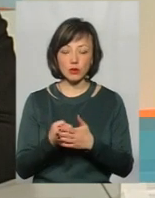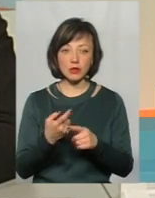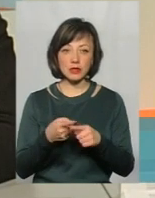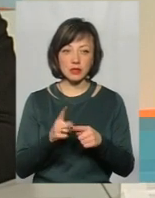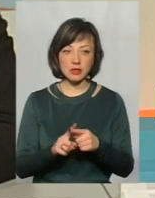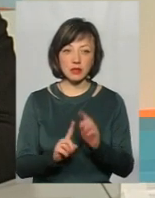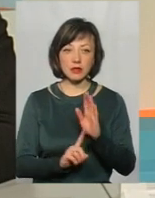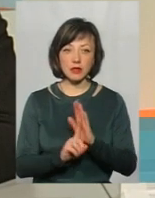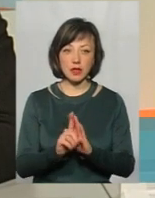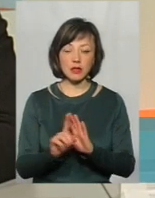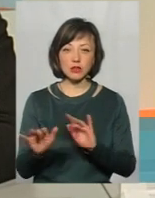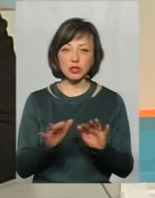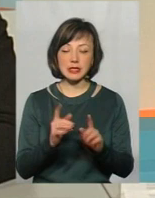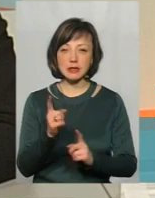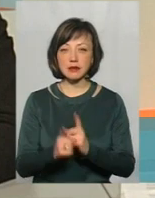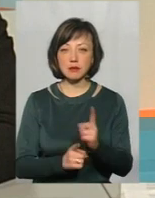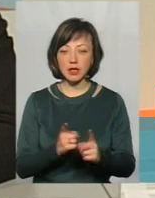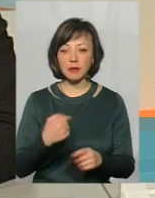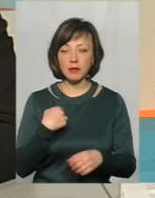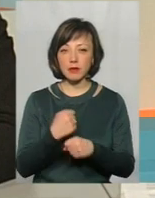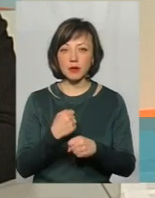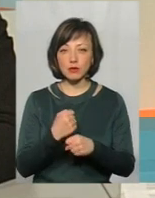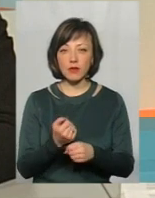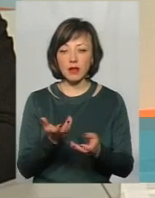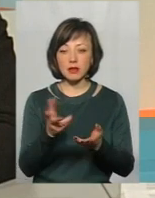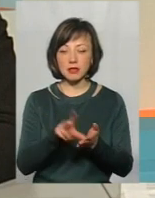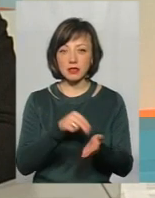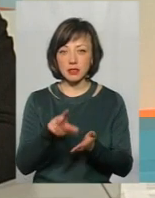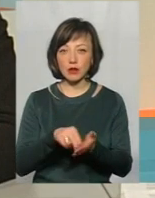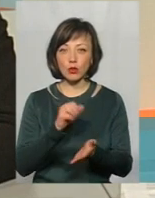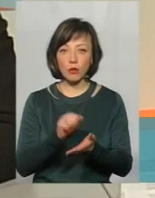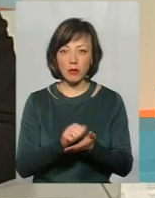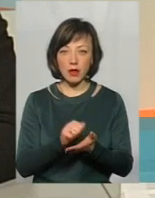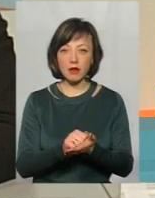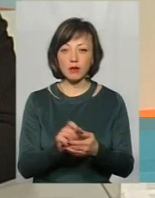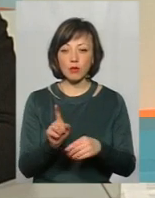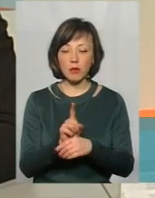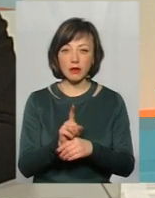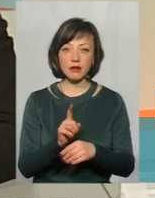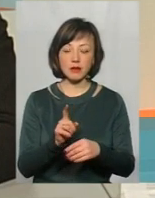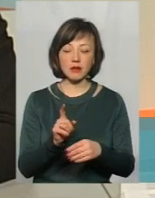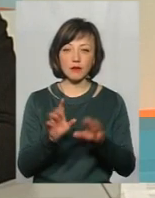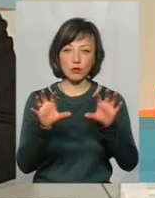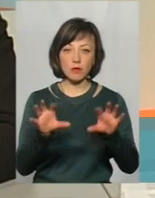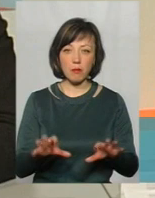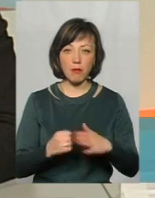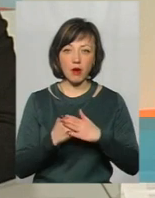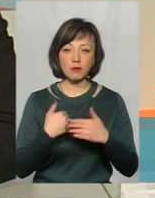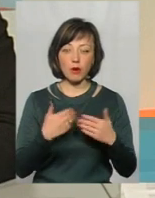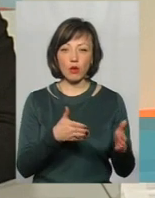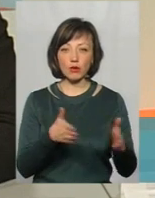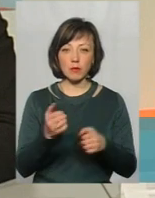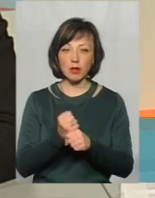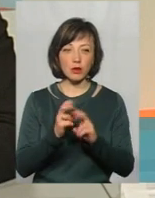змін. Звичайно, що ми відпрацювали собі вже за якісь зразки документів, да, опрацювали нормативну базу. Тобто, ми готові вже працювати.